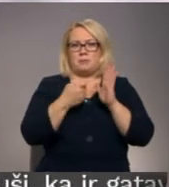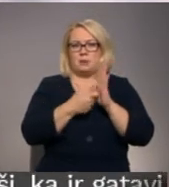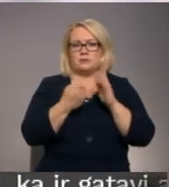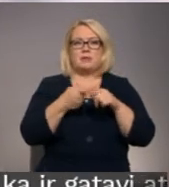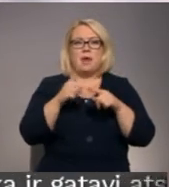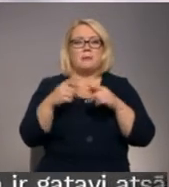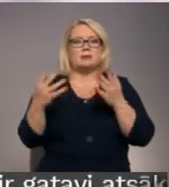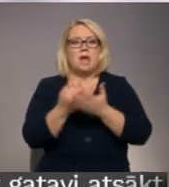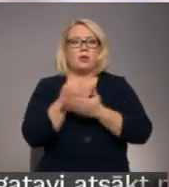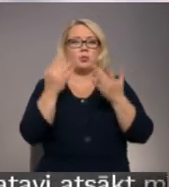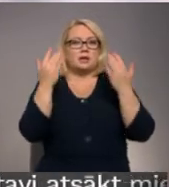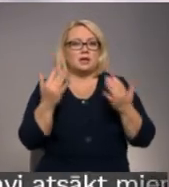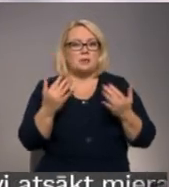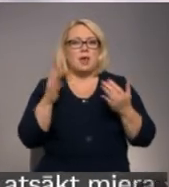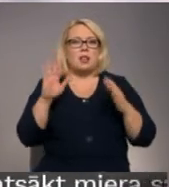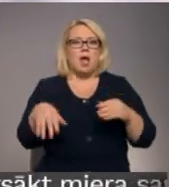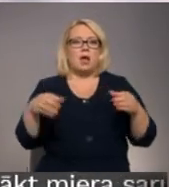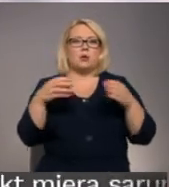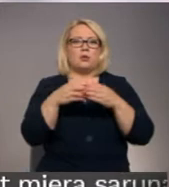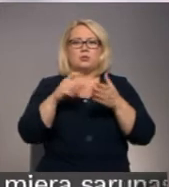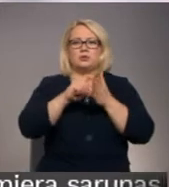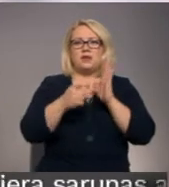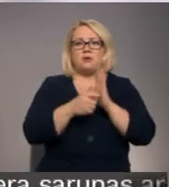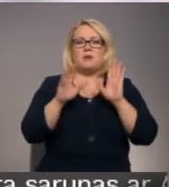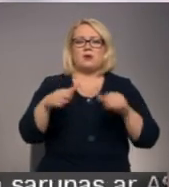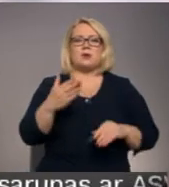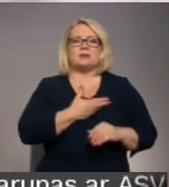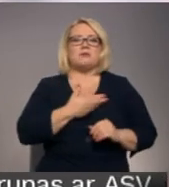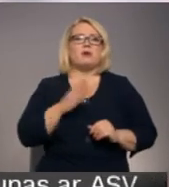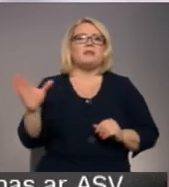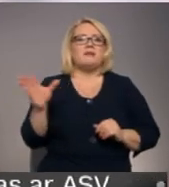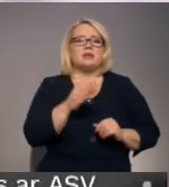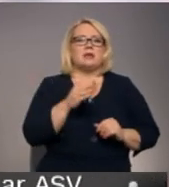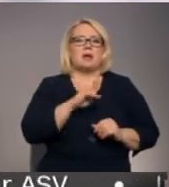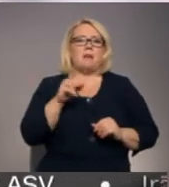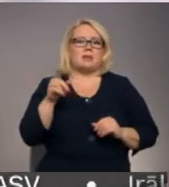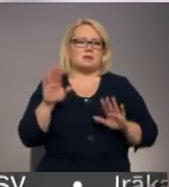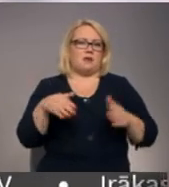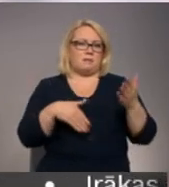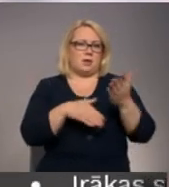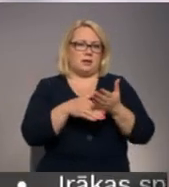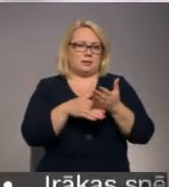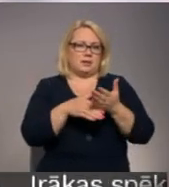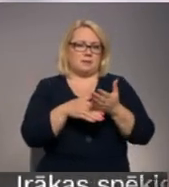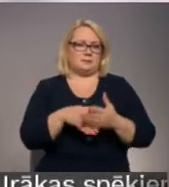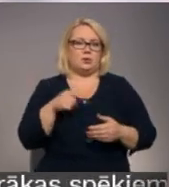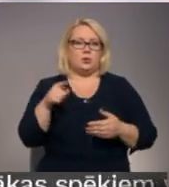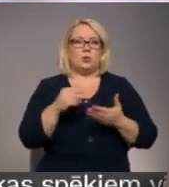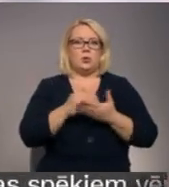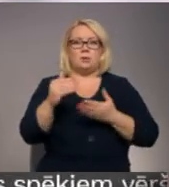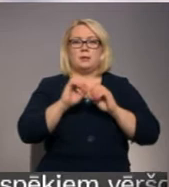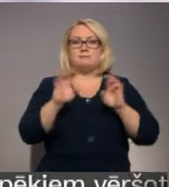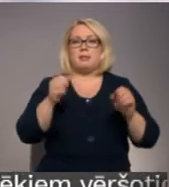jāroda risinājums, lai tajos varētu dzīvot visi, kam tas var palīdzēt. Šo tiematu turpina Latgales